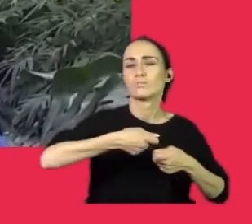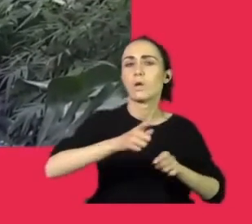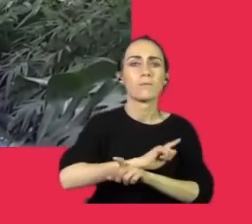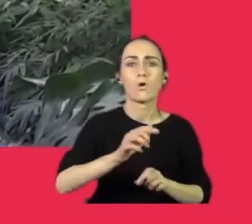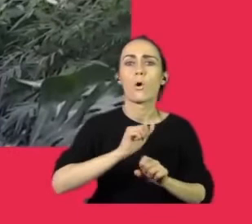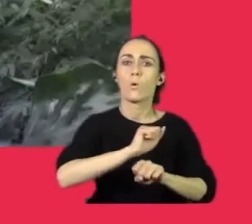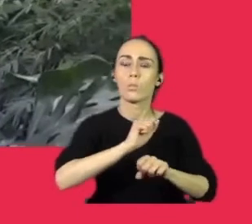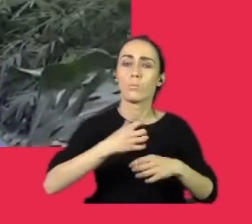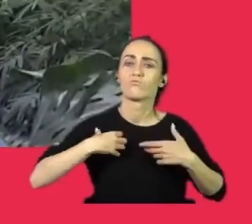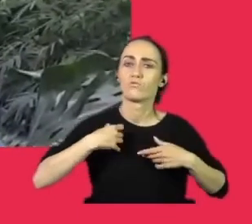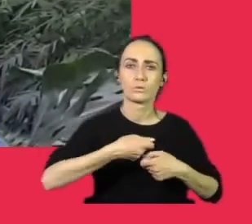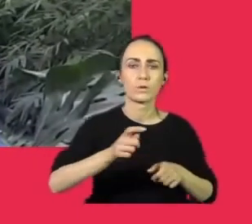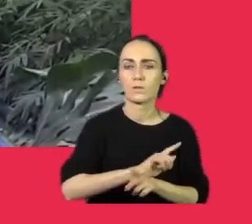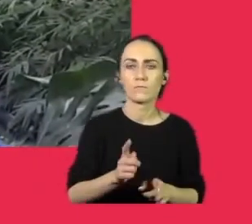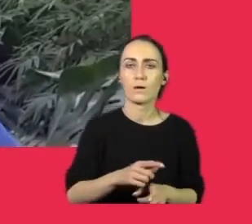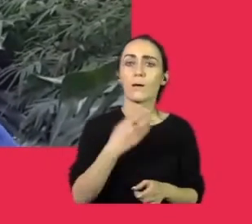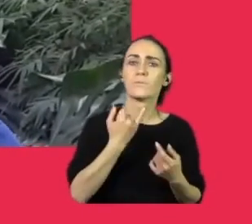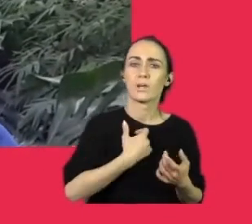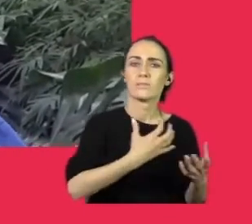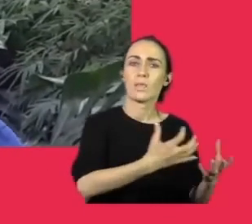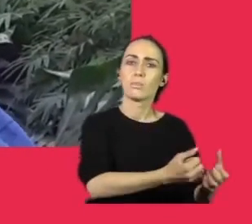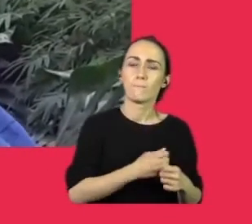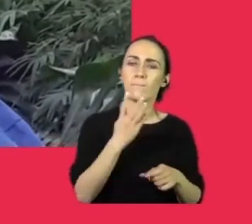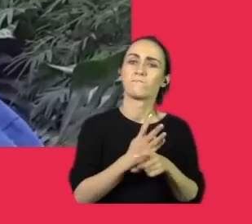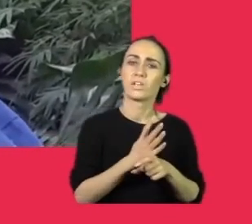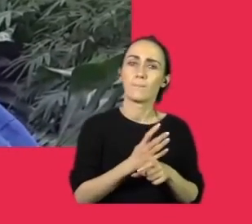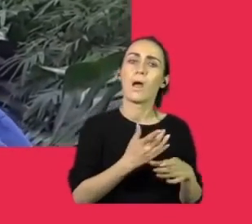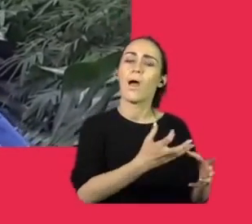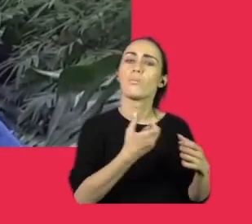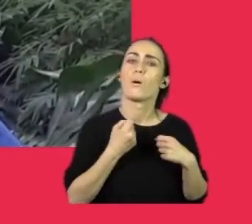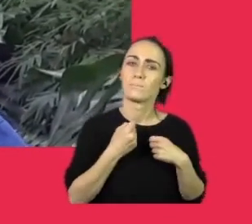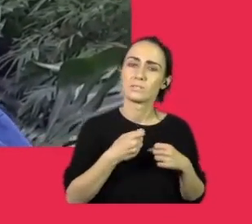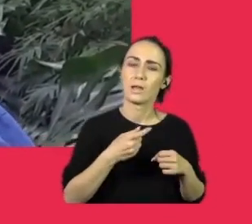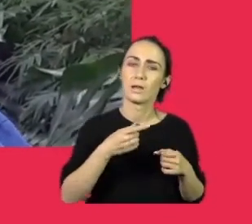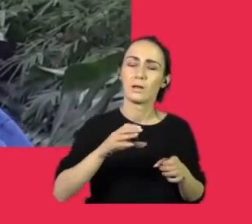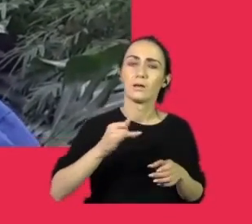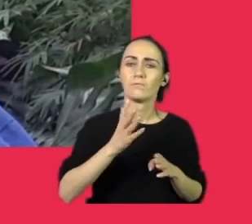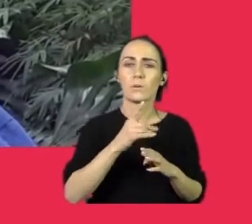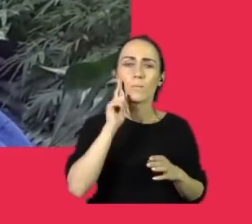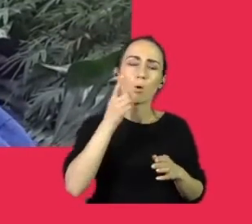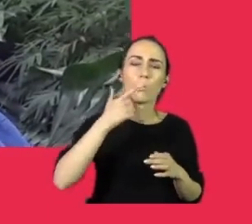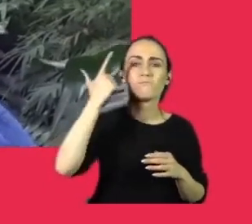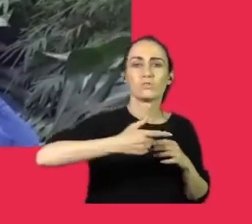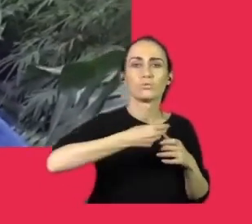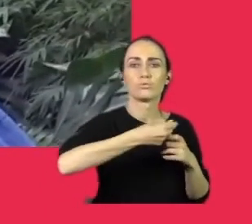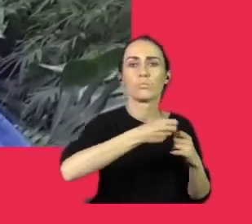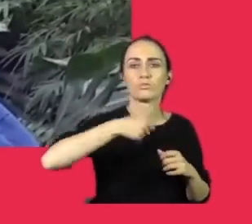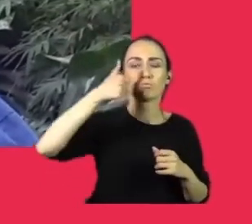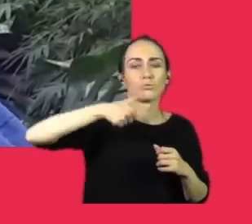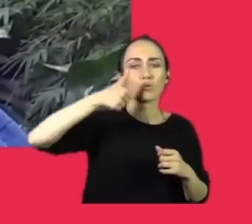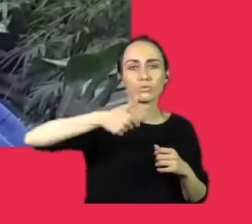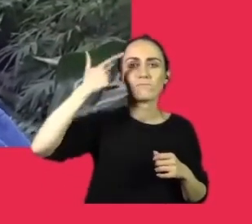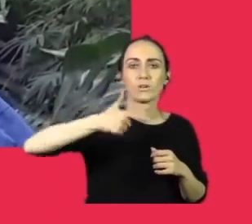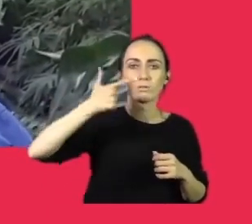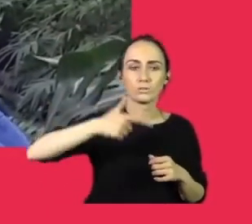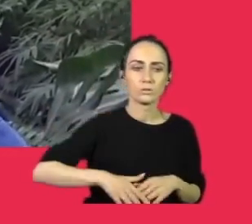ile kosztuje taki manat, żeby wziąć w adopcję firmową? Na naty to jest około dwóch tysięcy. Rocznie